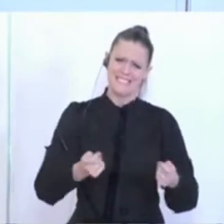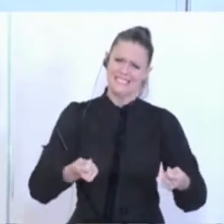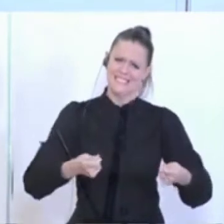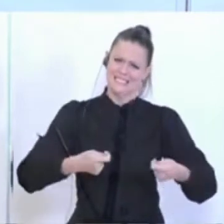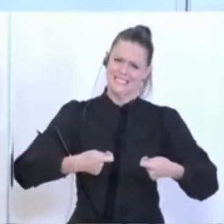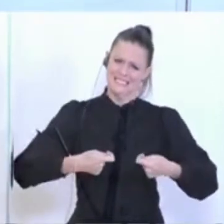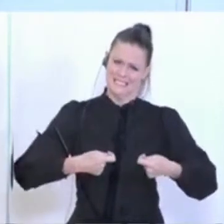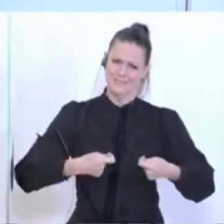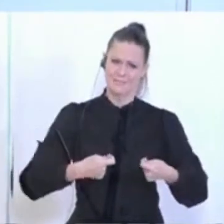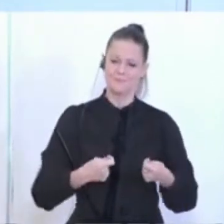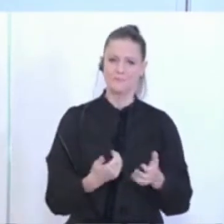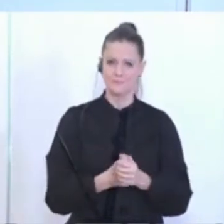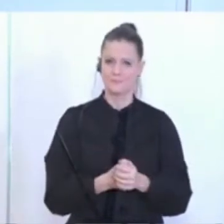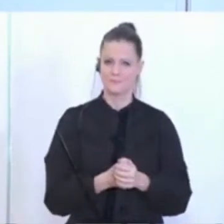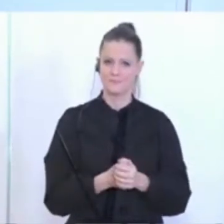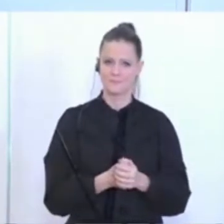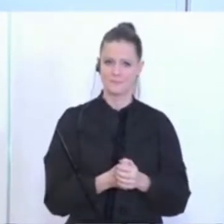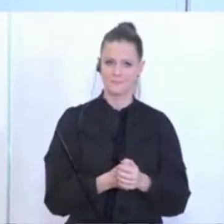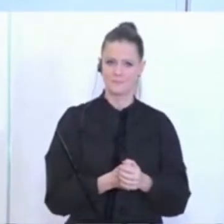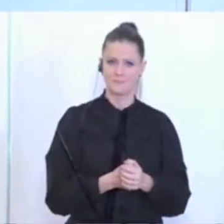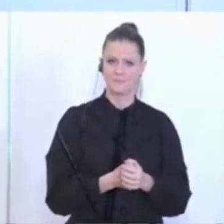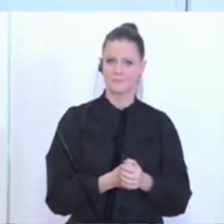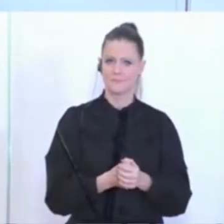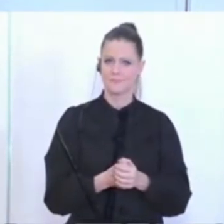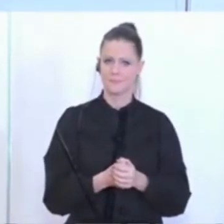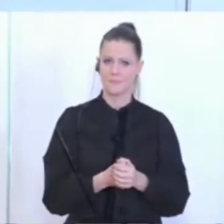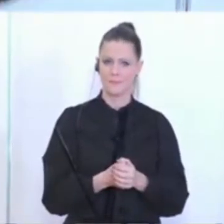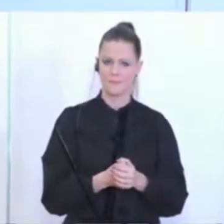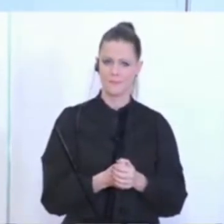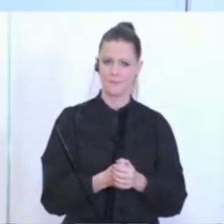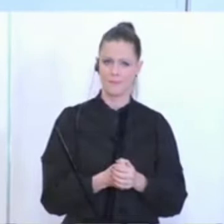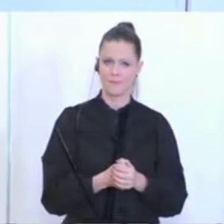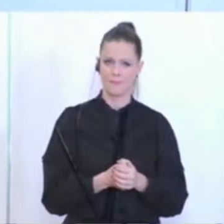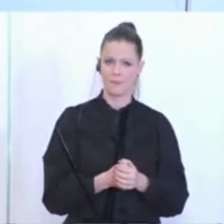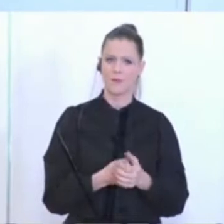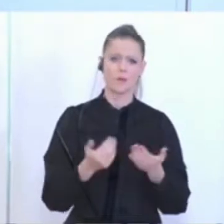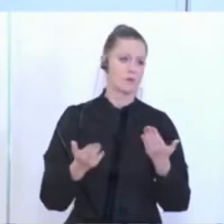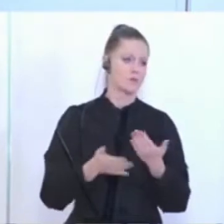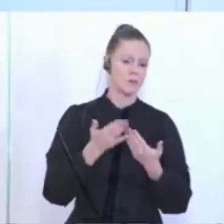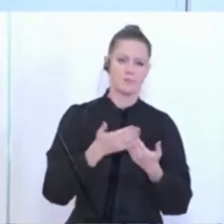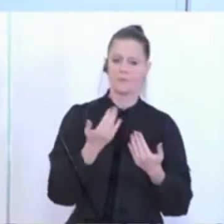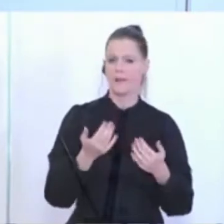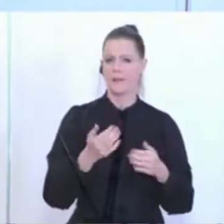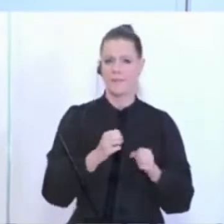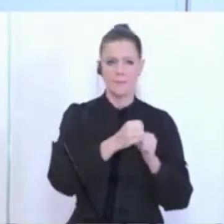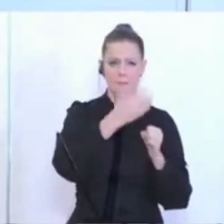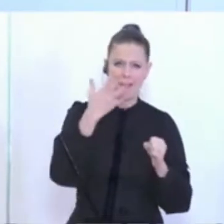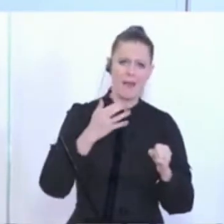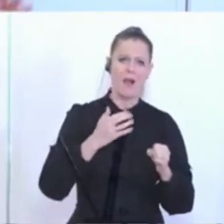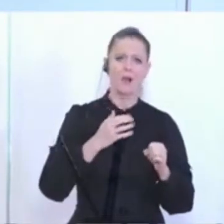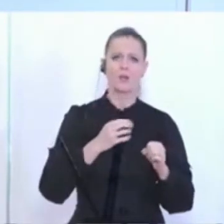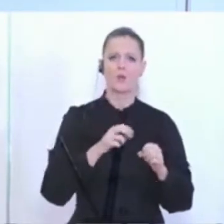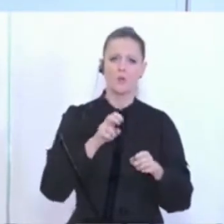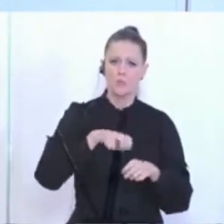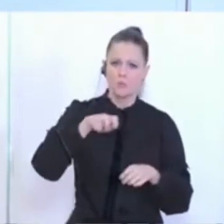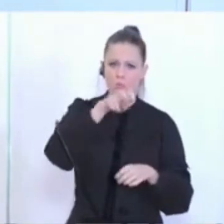noch jetzt am Schluss beim letzten Vieren eine Bergtour oder eine Skitour gemacht wird, dann sollte man